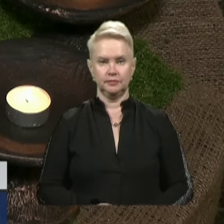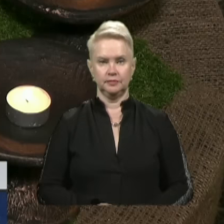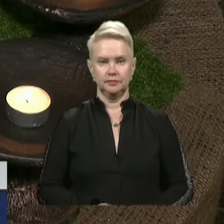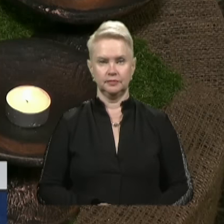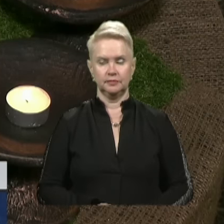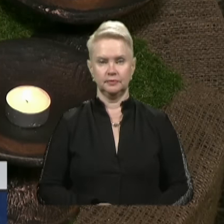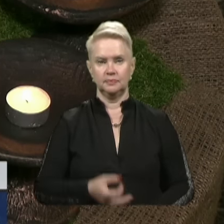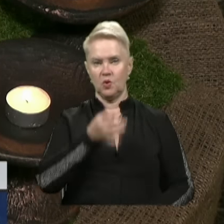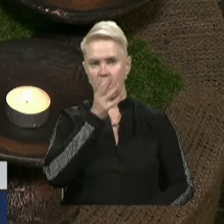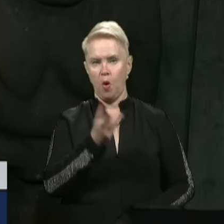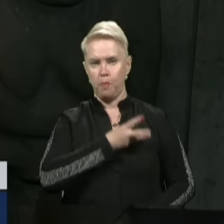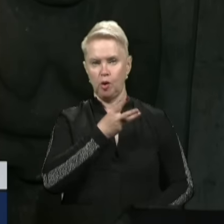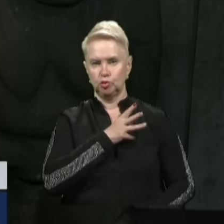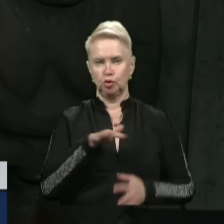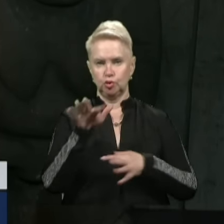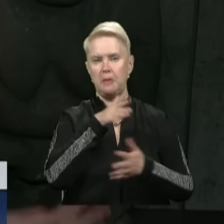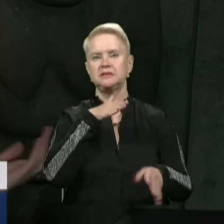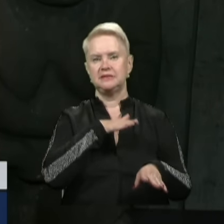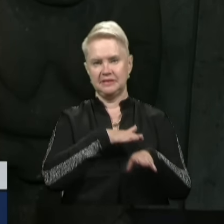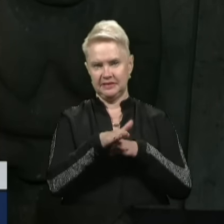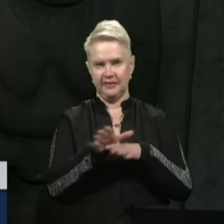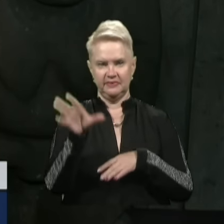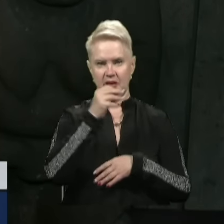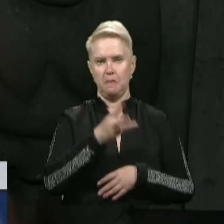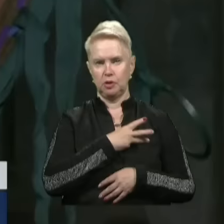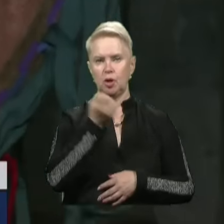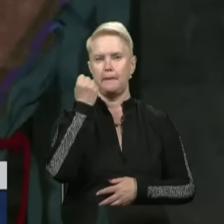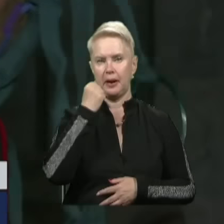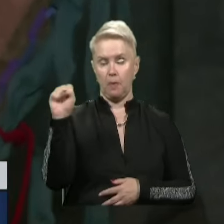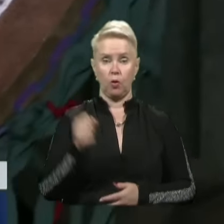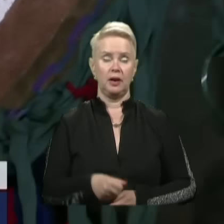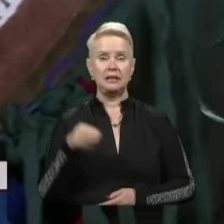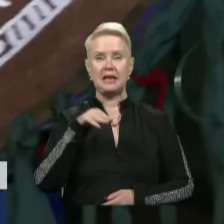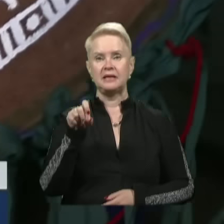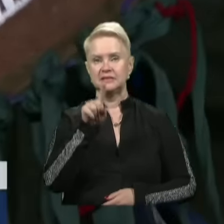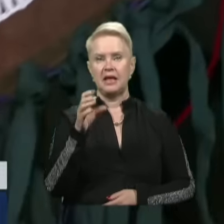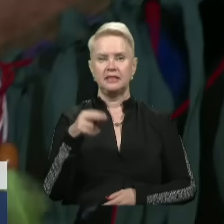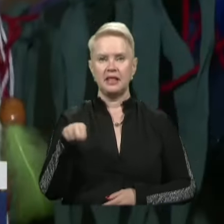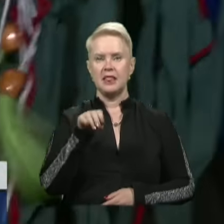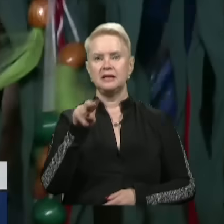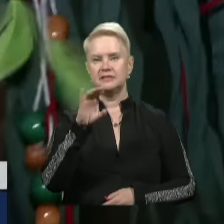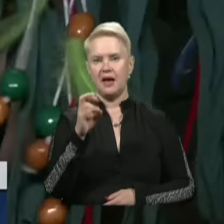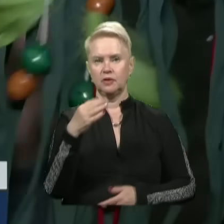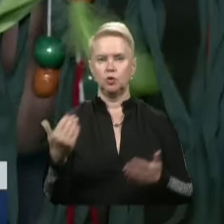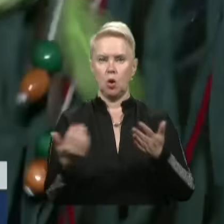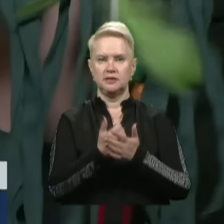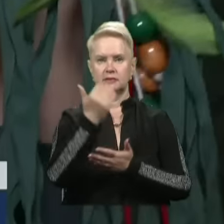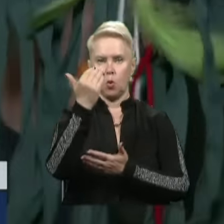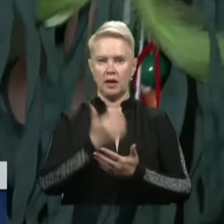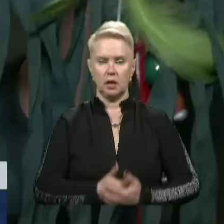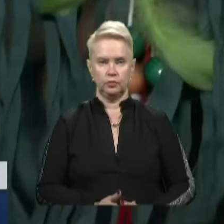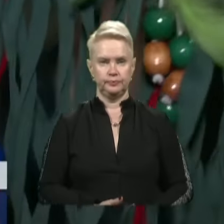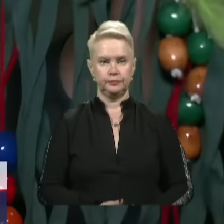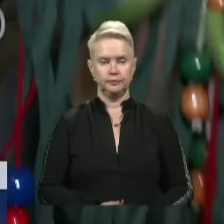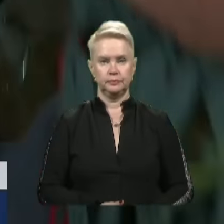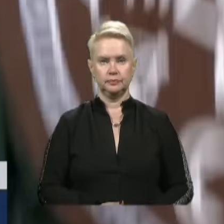Будь-яке побажання шаманки здійсниться, тому я всім нам бажаю перемоги. Тетяна Заяць та Денис Єлисавенко. Новини 11